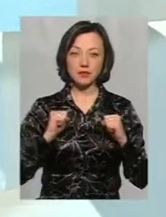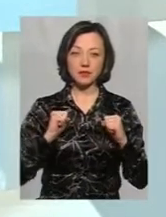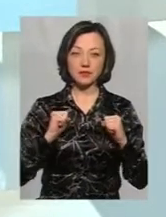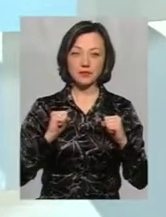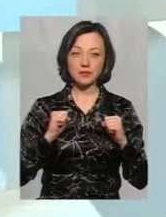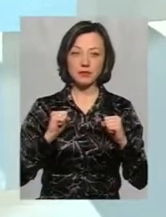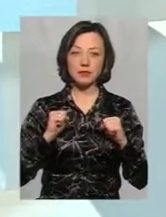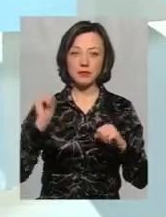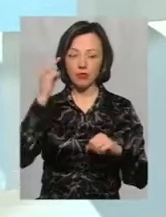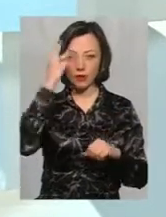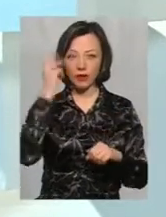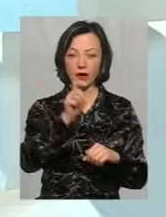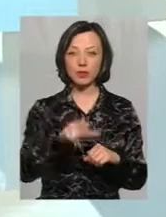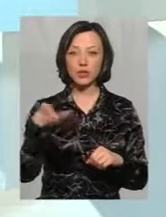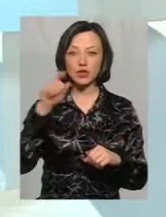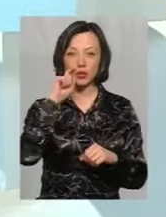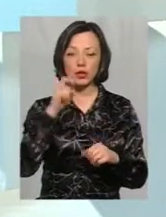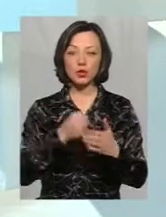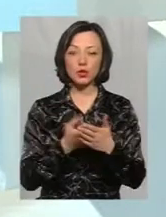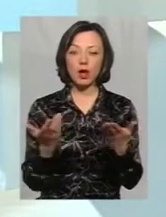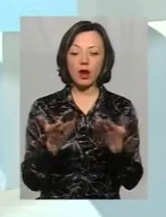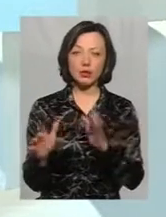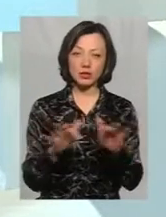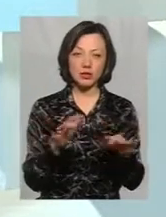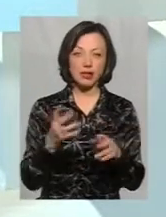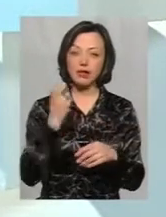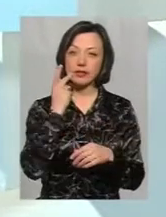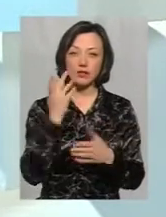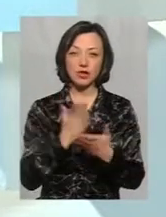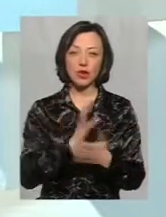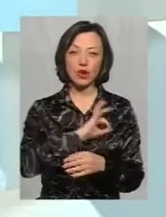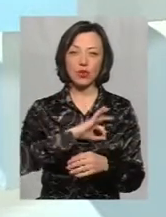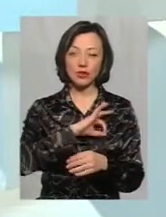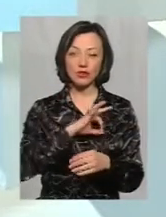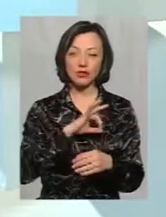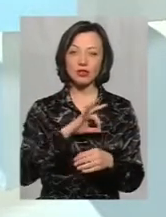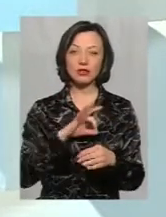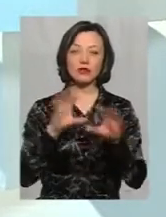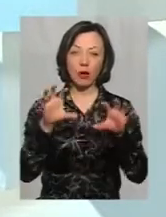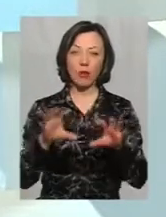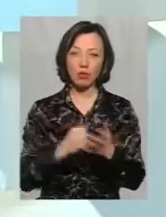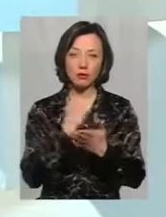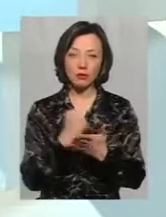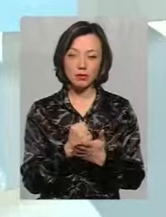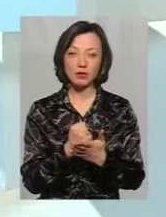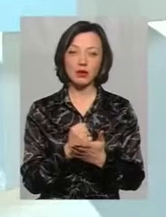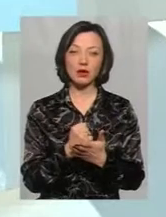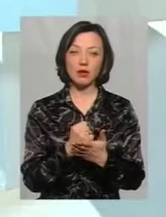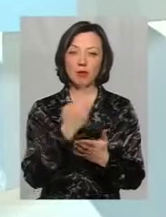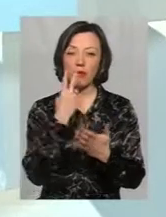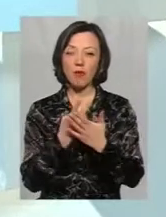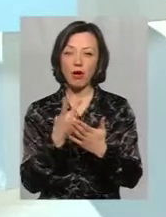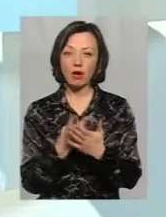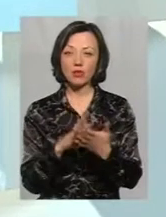в даному випадку хмельничан, українців, до якихось дій. Тобто не завжди є юридичне поле відбитком